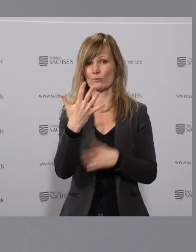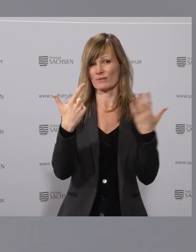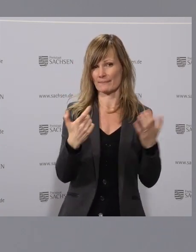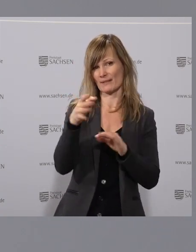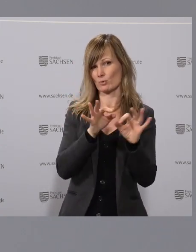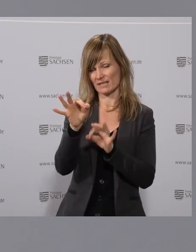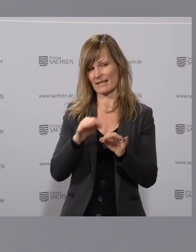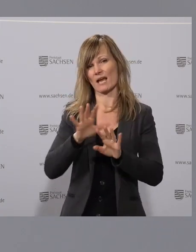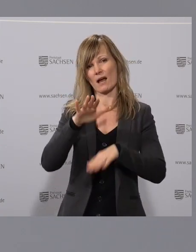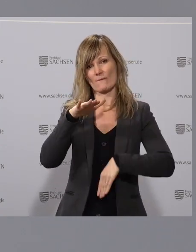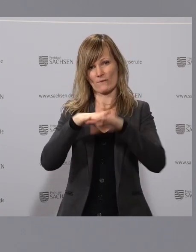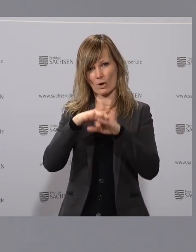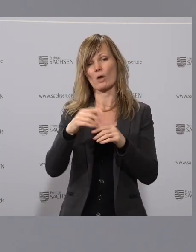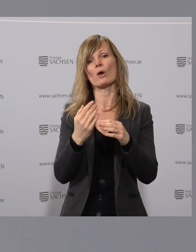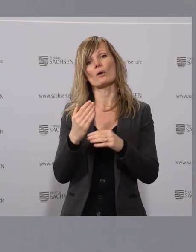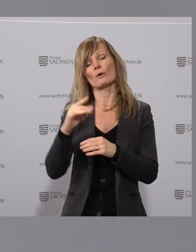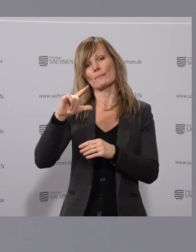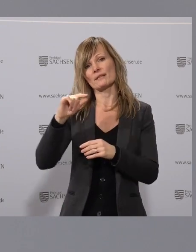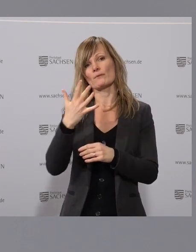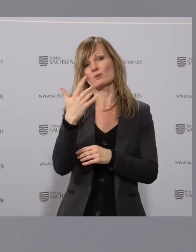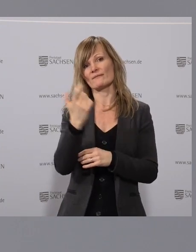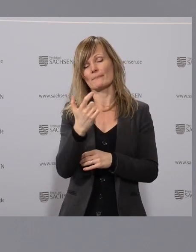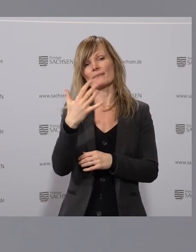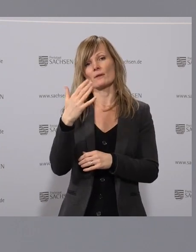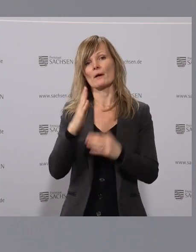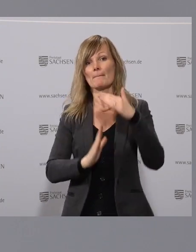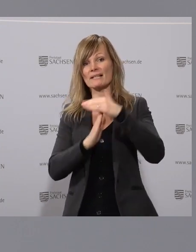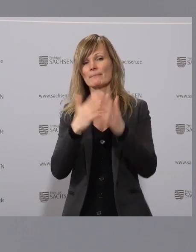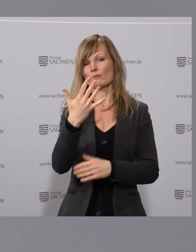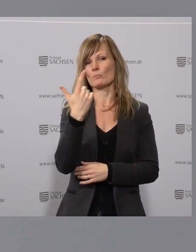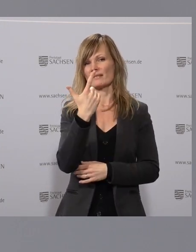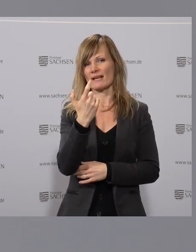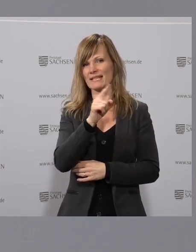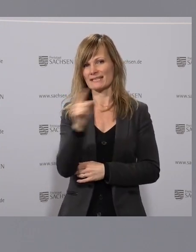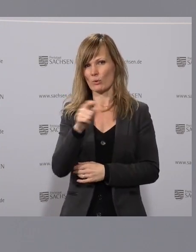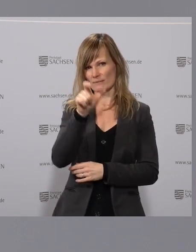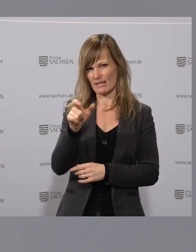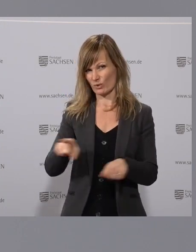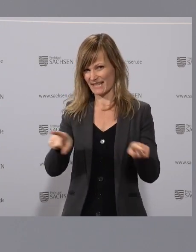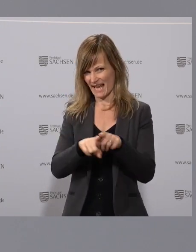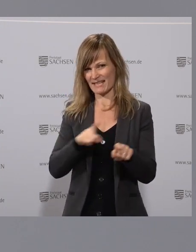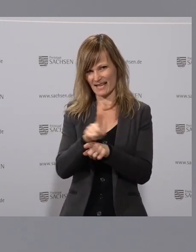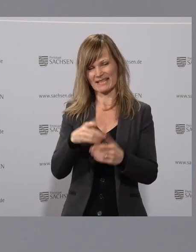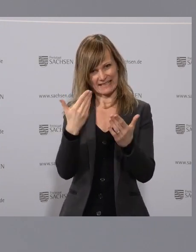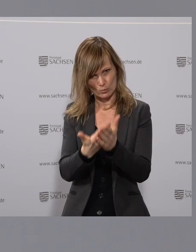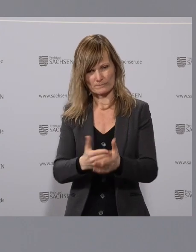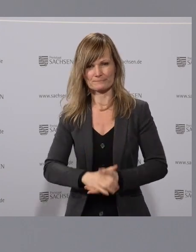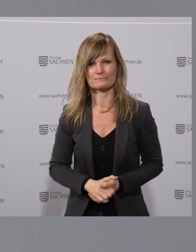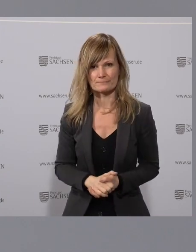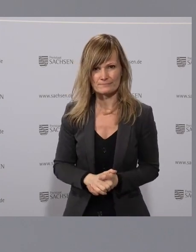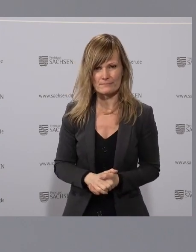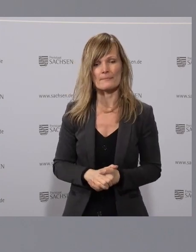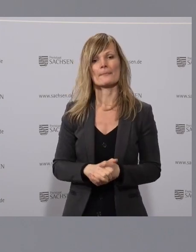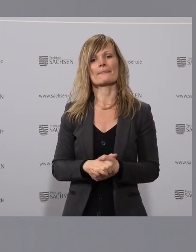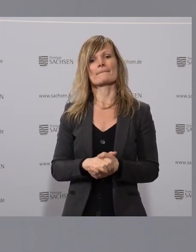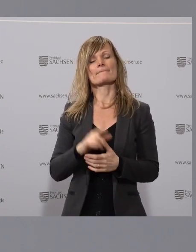Auslastung, höchstens 25.000 Personen gleichzeitig. Diese Passage ist eindeutig MPK-Beschluss und wir haben aber